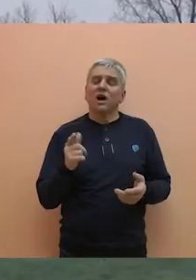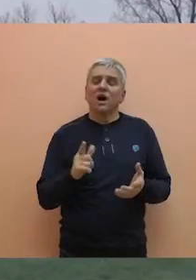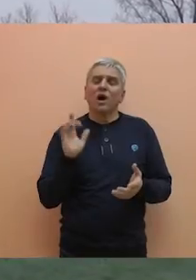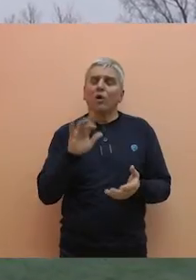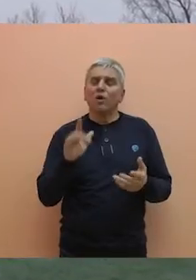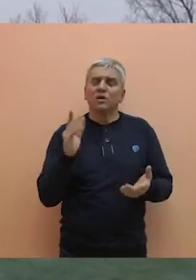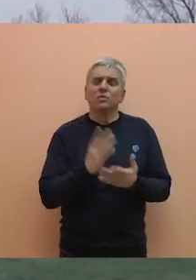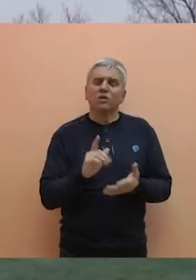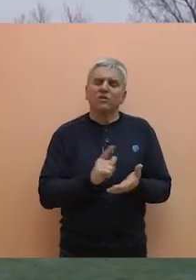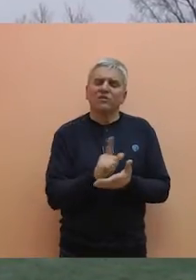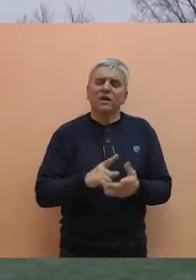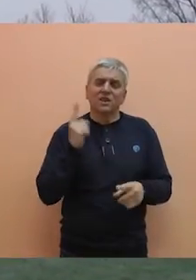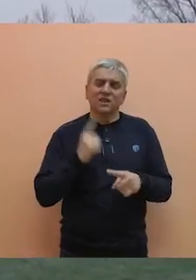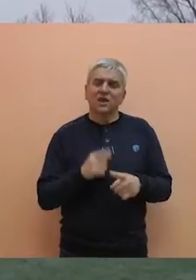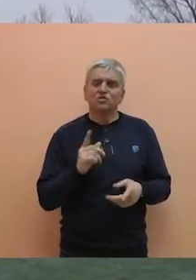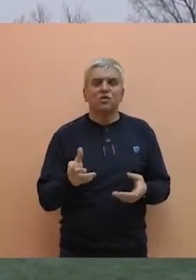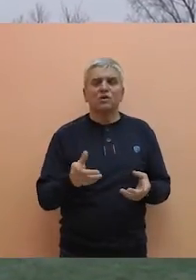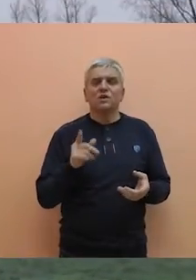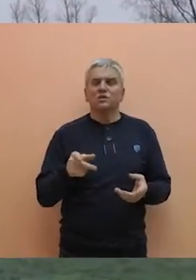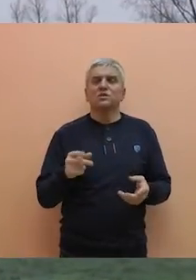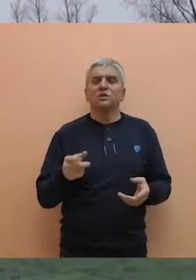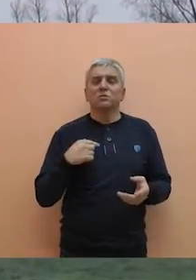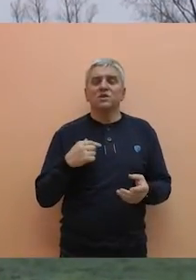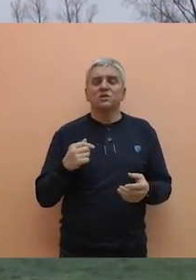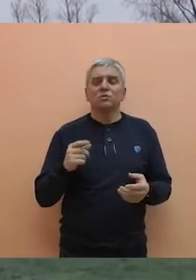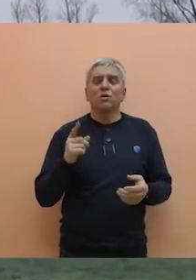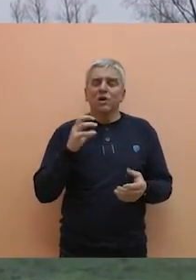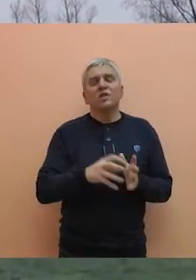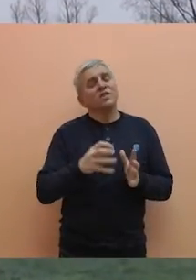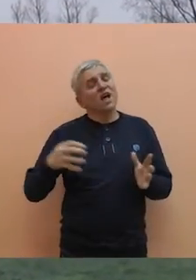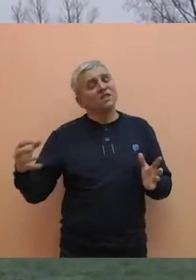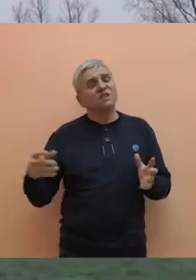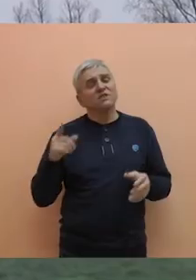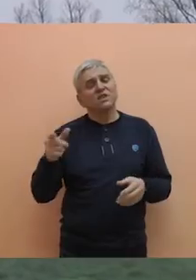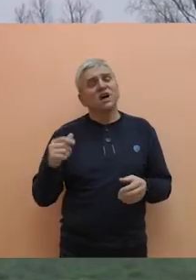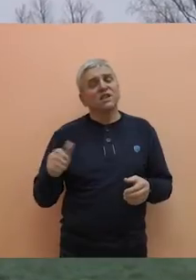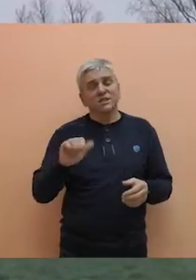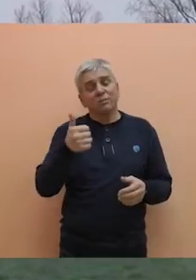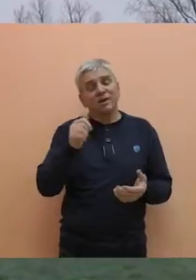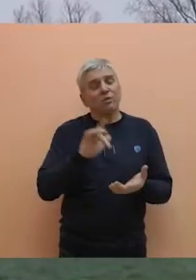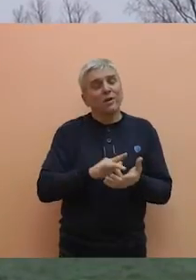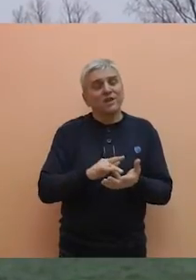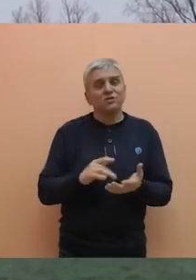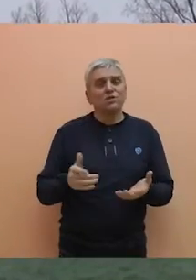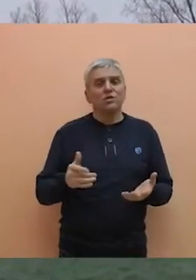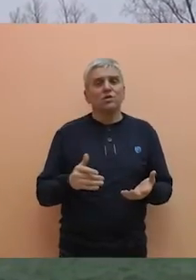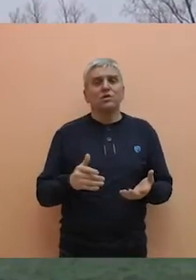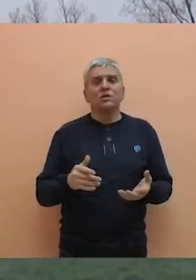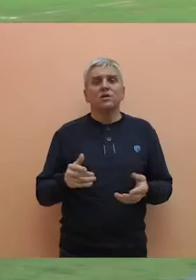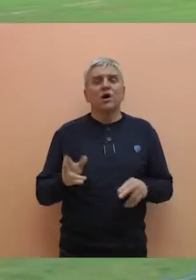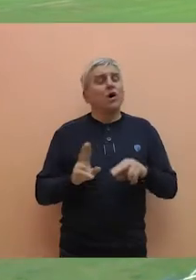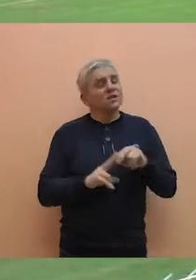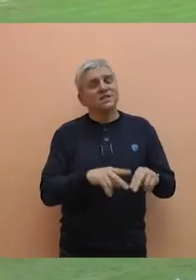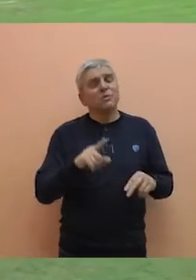postigli pogodke i mislim da je to bilo ključ našće pobjede. Mi ćemo nastaviti se borima, mi smo rekli idemo na prvo mesto i barit ćemo se do posljednog kola.